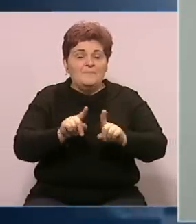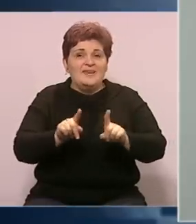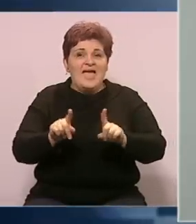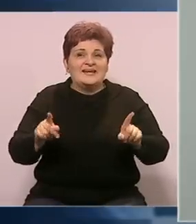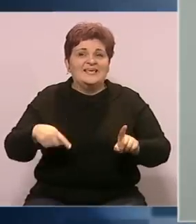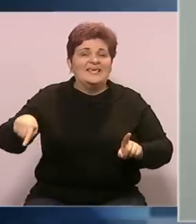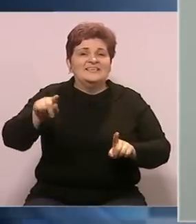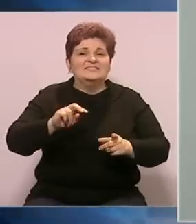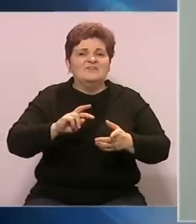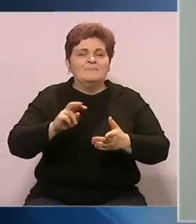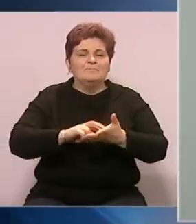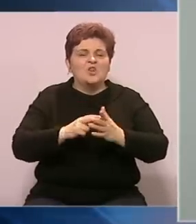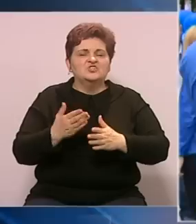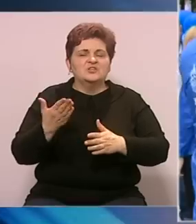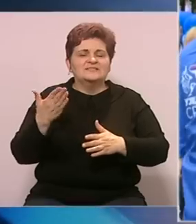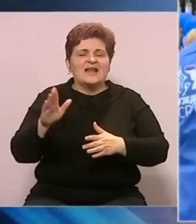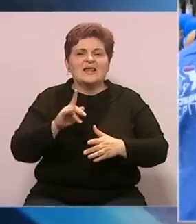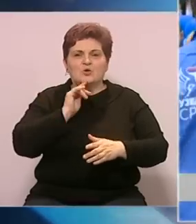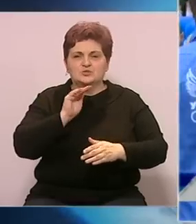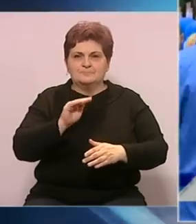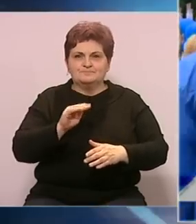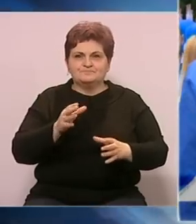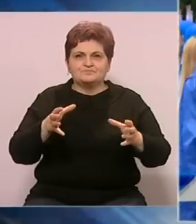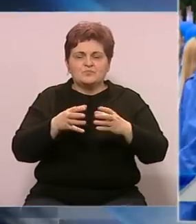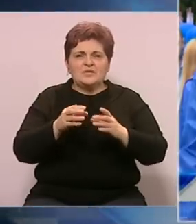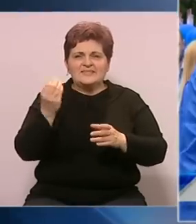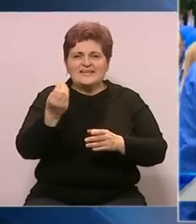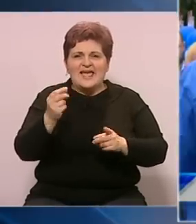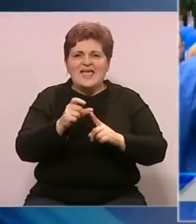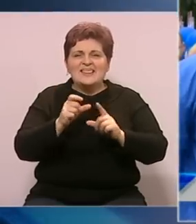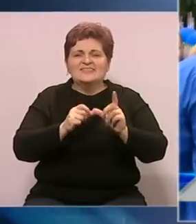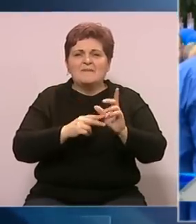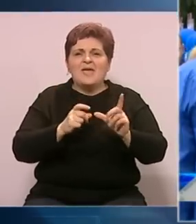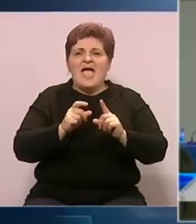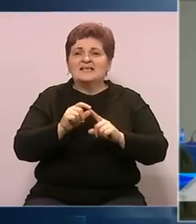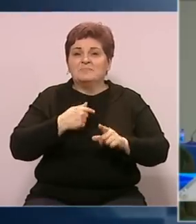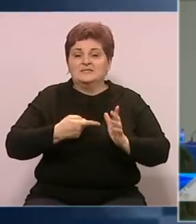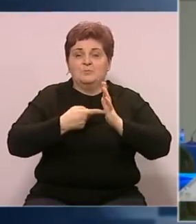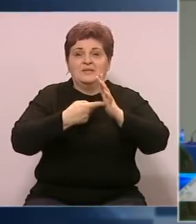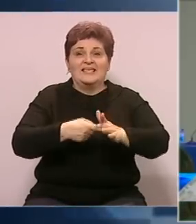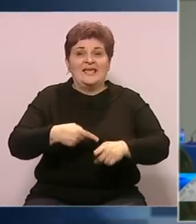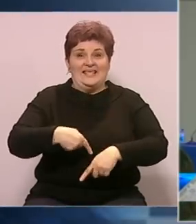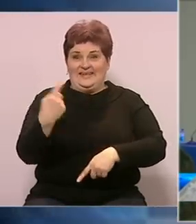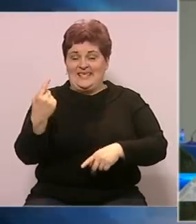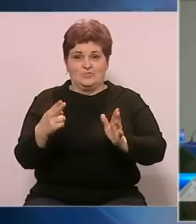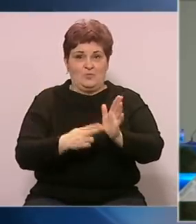partija u odnosu na ono što je prijavljeno. Ujedinjena Srpska, Demos i SP nisu prikazale ni jednu marku troškova